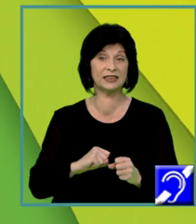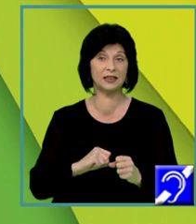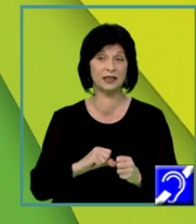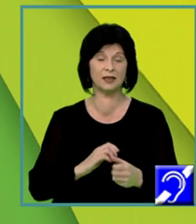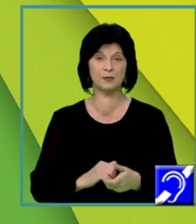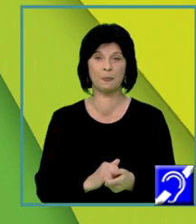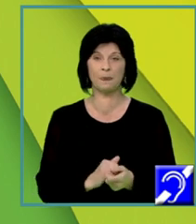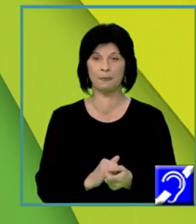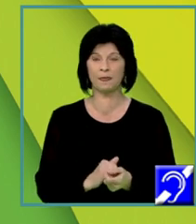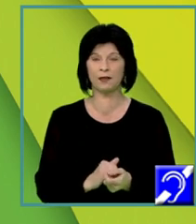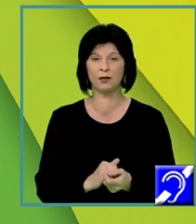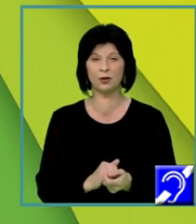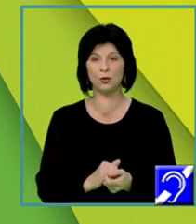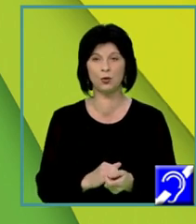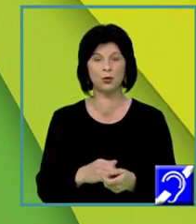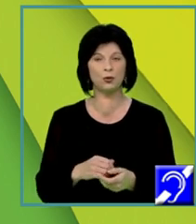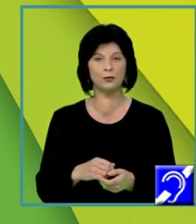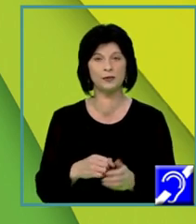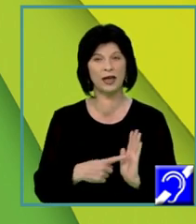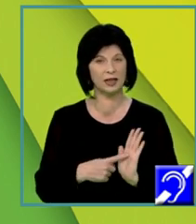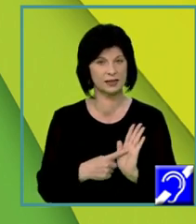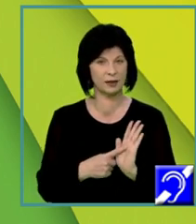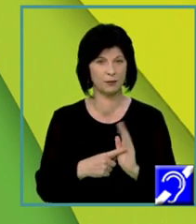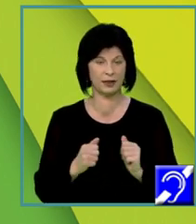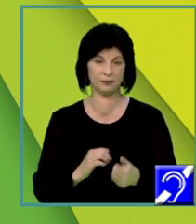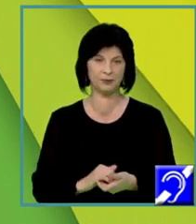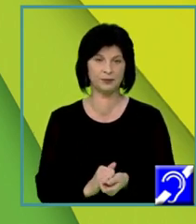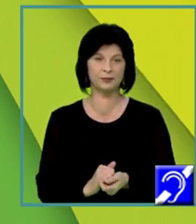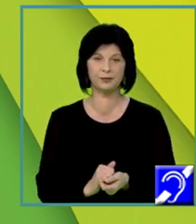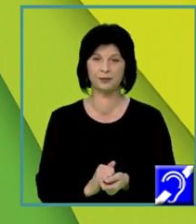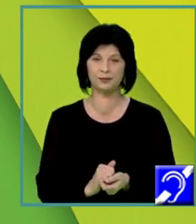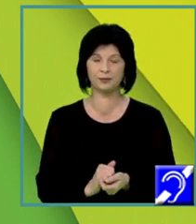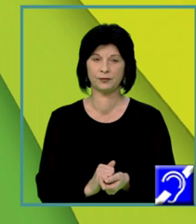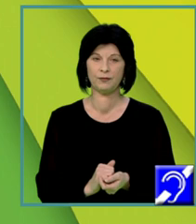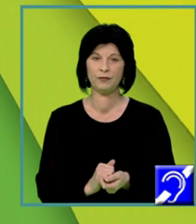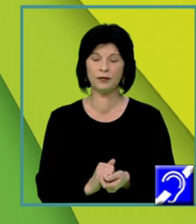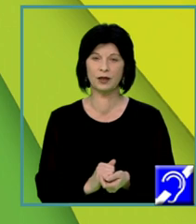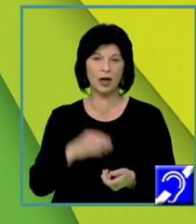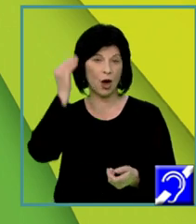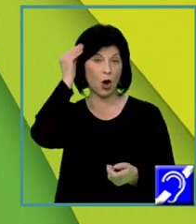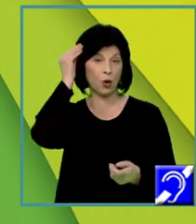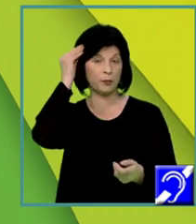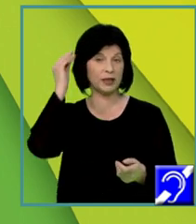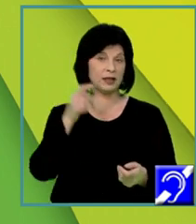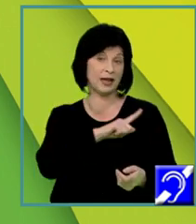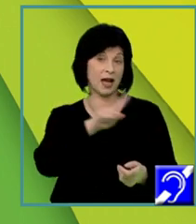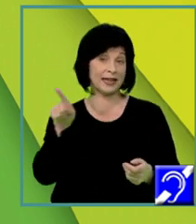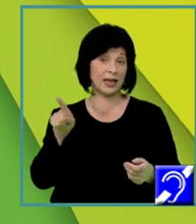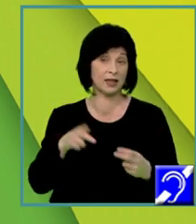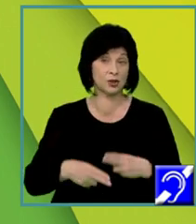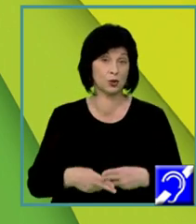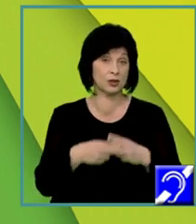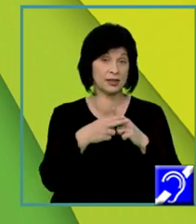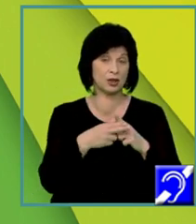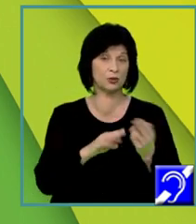Atenție! O opinie nesustinută de argumente nu este validă. Adică nu cădeți în capcana ca la examen să